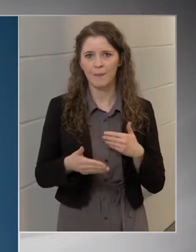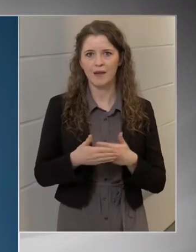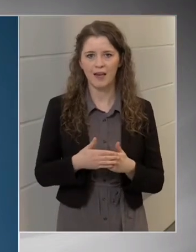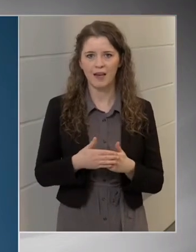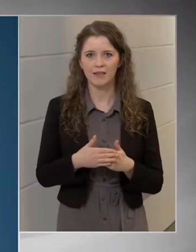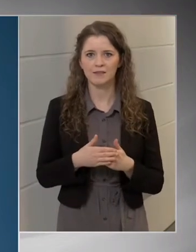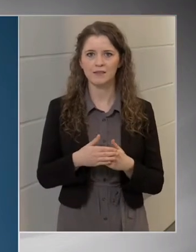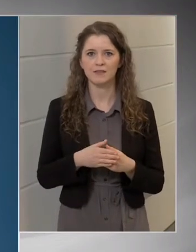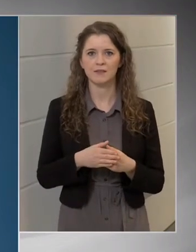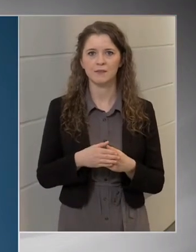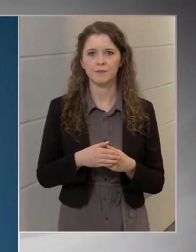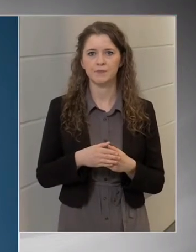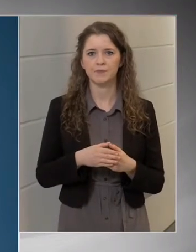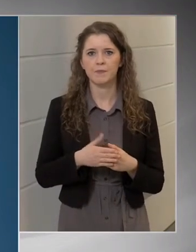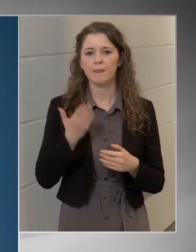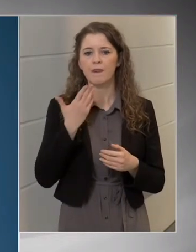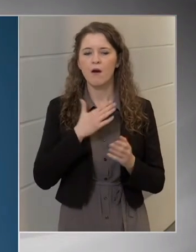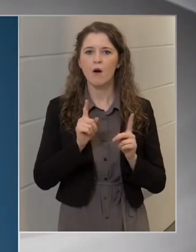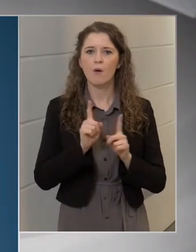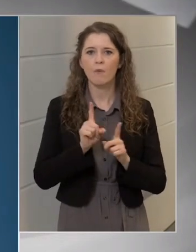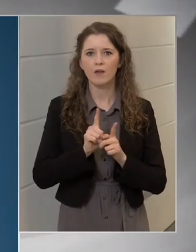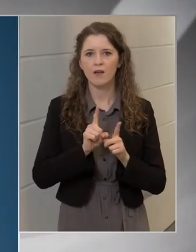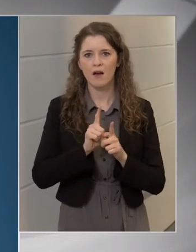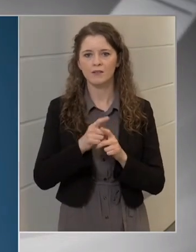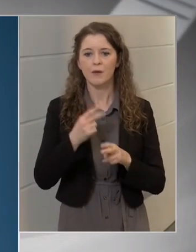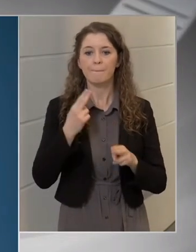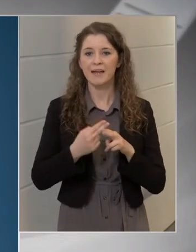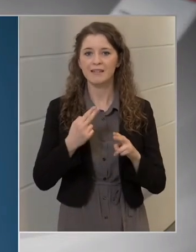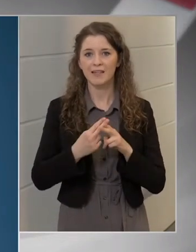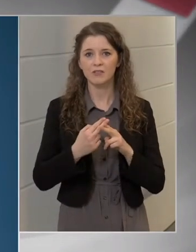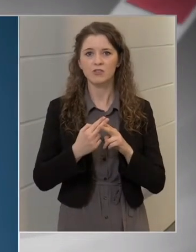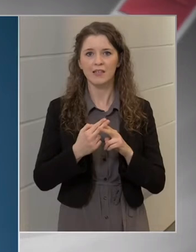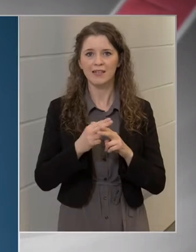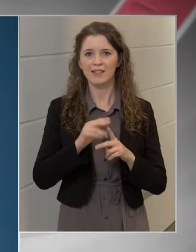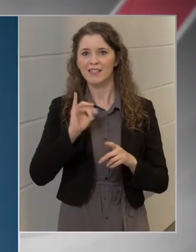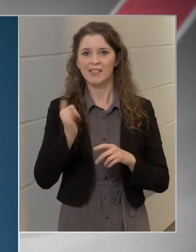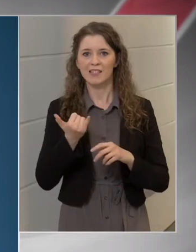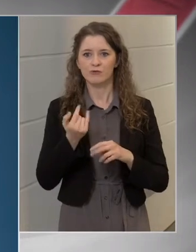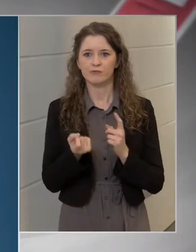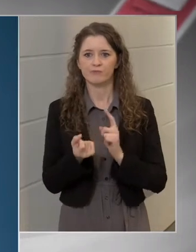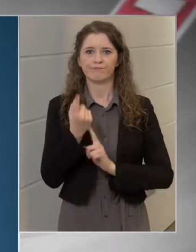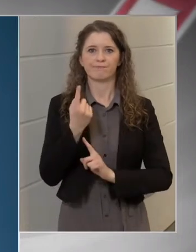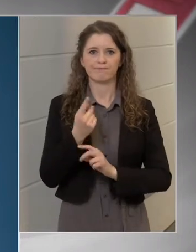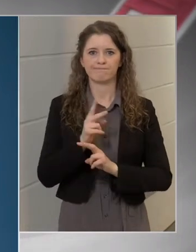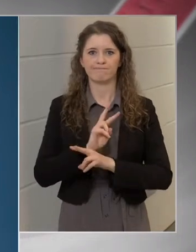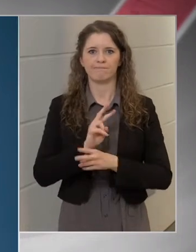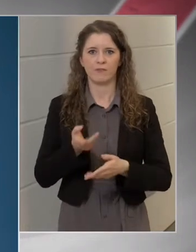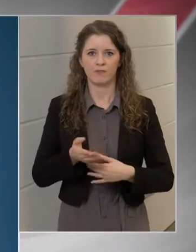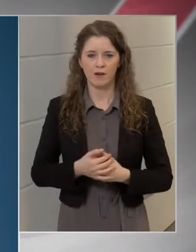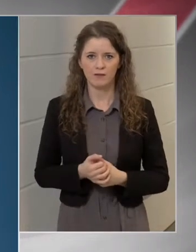még olyan betegség is közben felmerül, ami